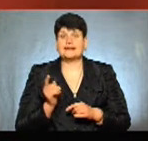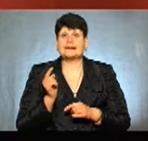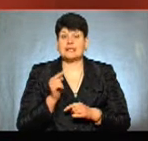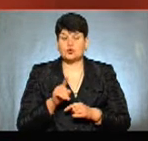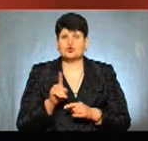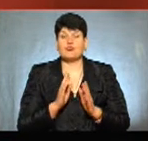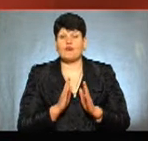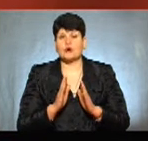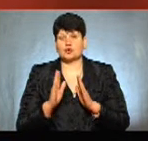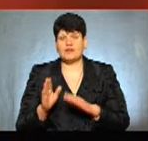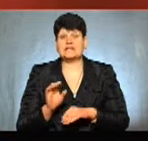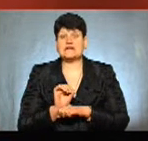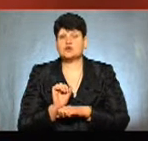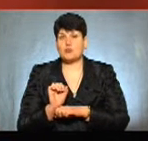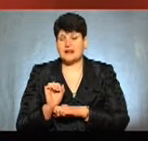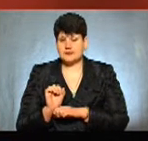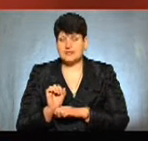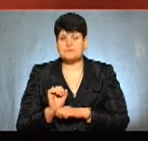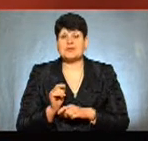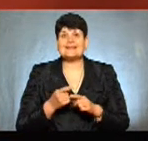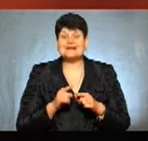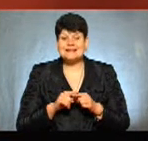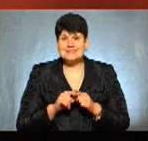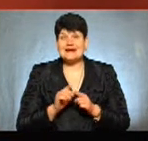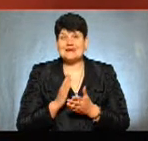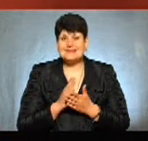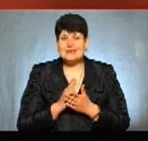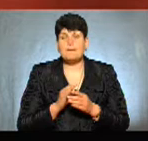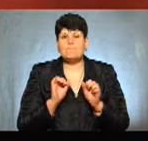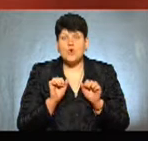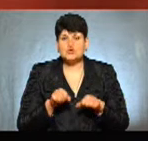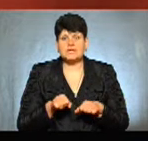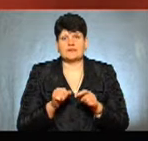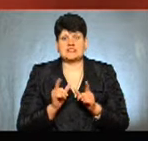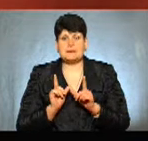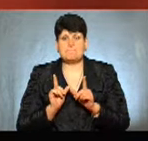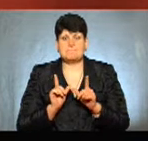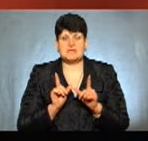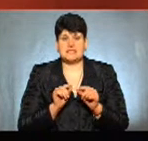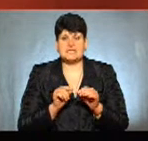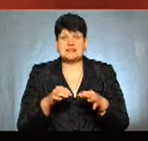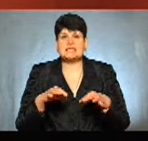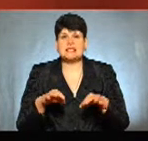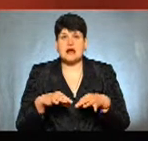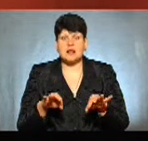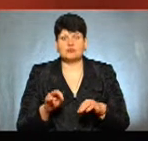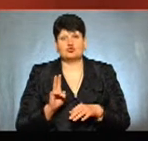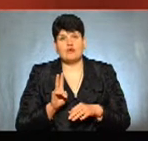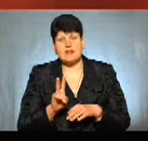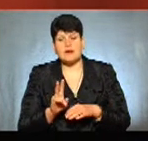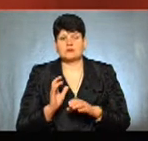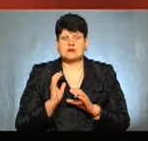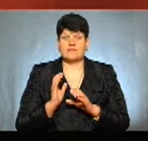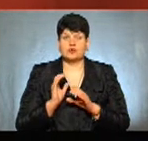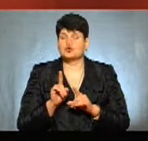впорядкувати на зупинках, це є такі можливості під'їзду автотранспорту, тролейбуса, автобуса,